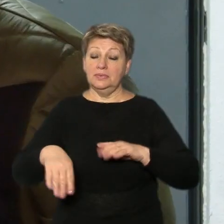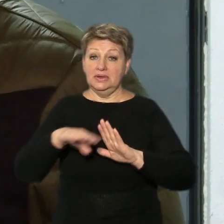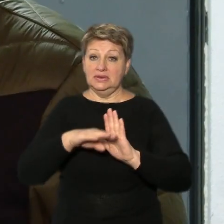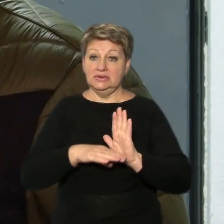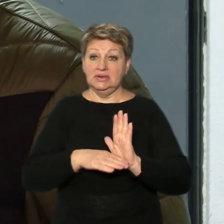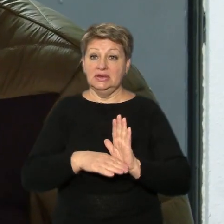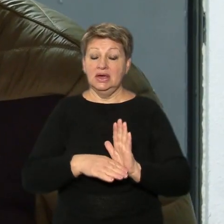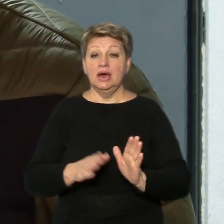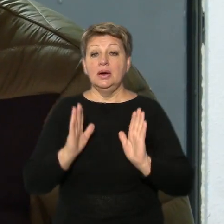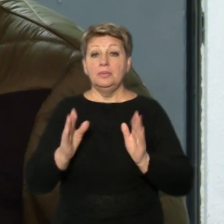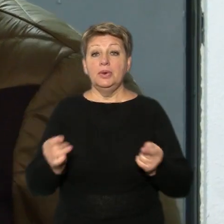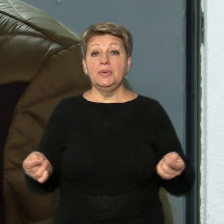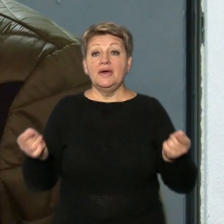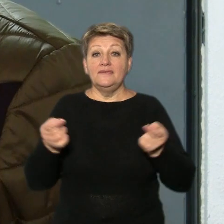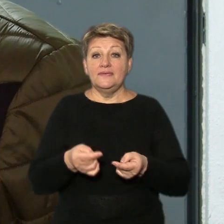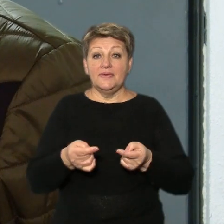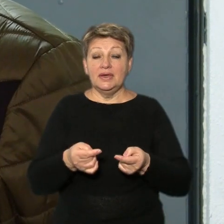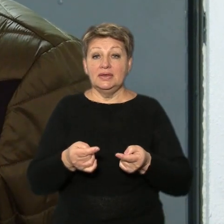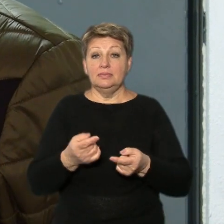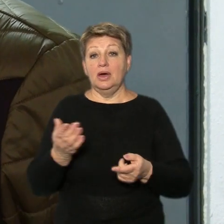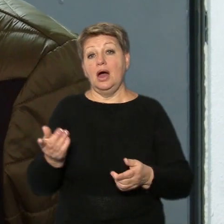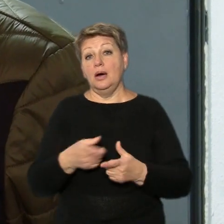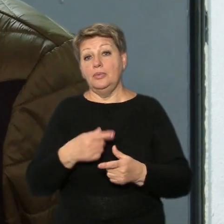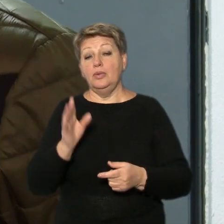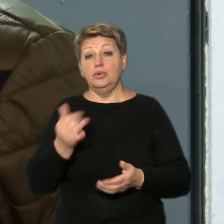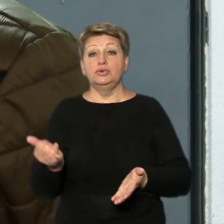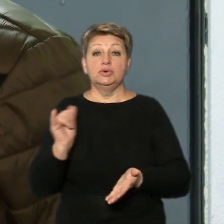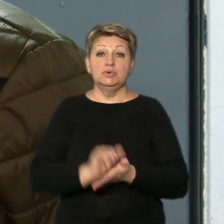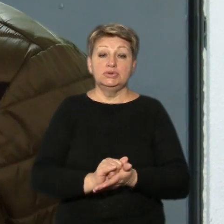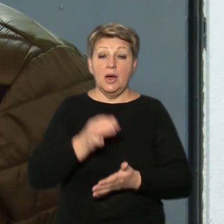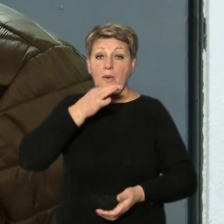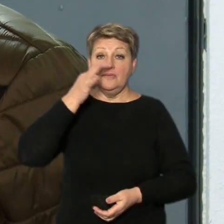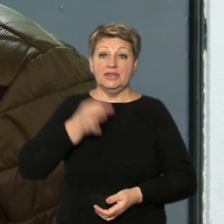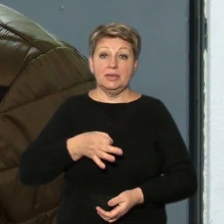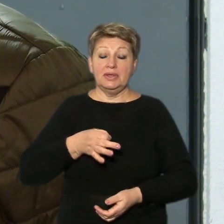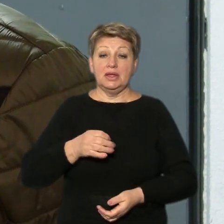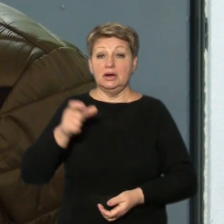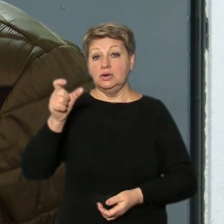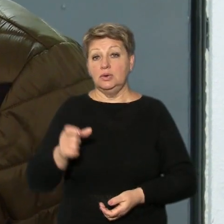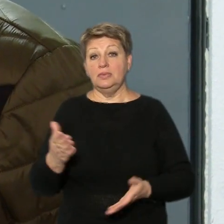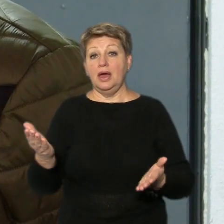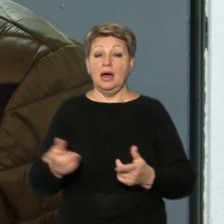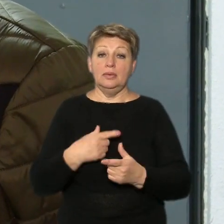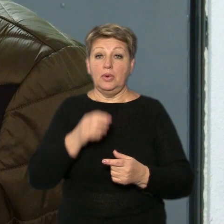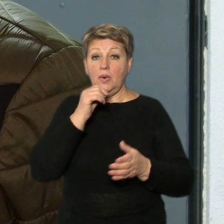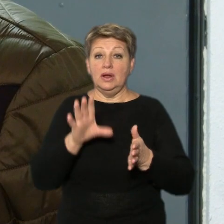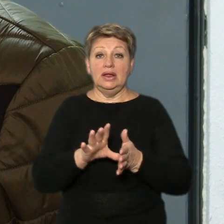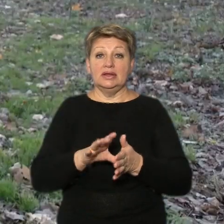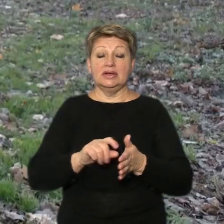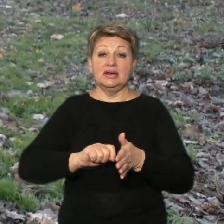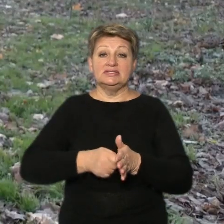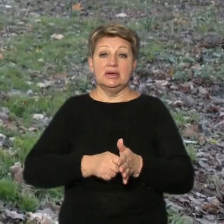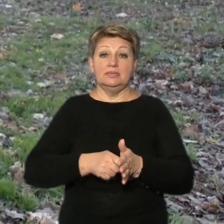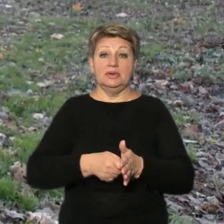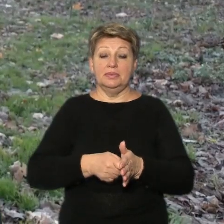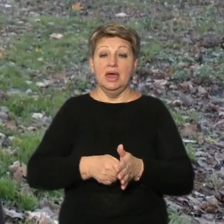Можливо, буде визначена або відповідальна особа, або будуть встановлені електрозамки, які будуть автоматично відкривати цю споруду.